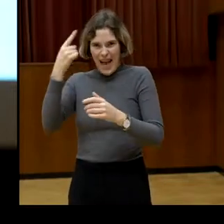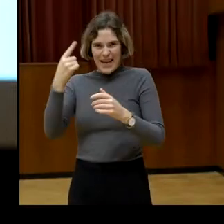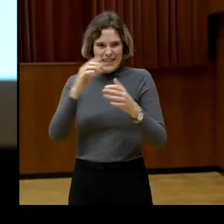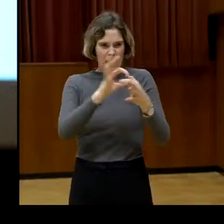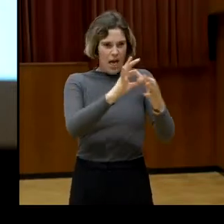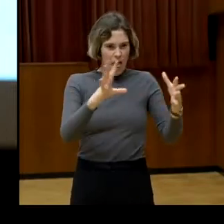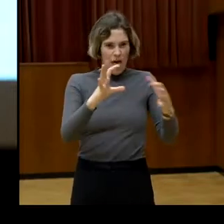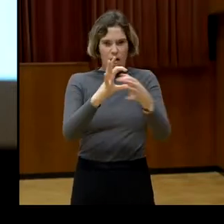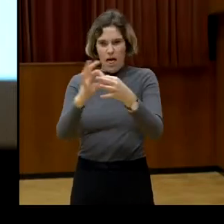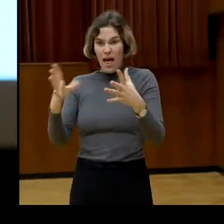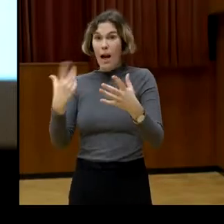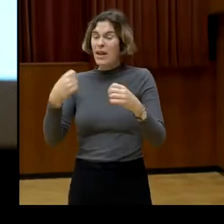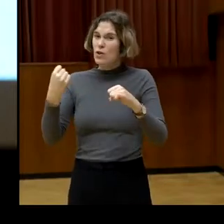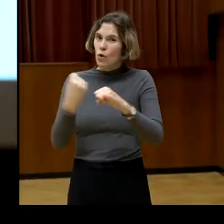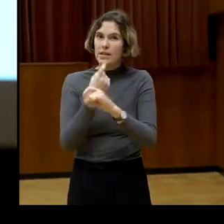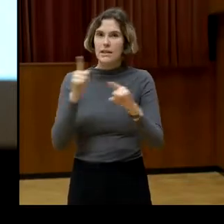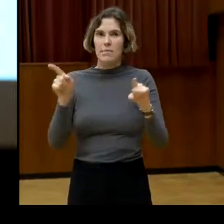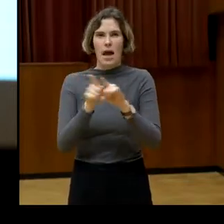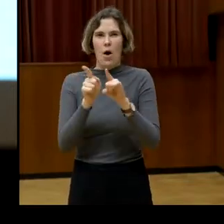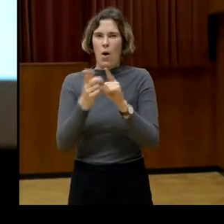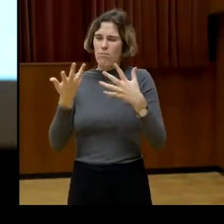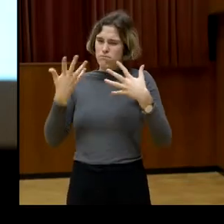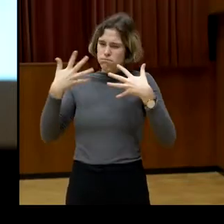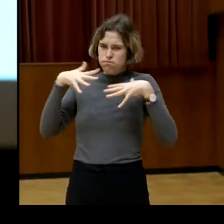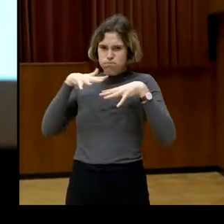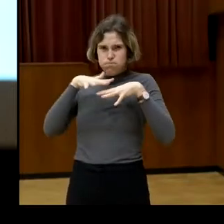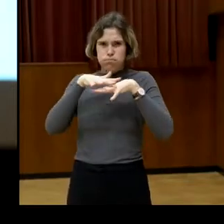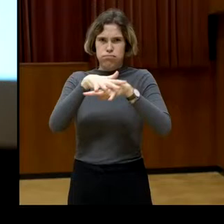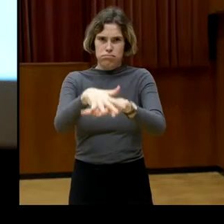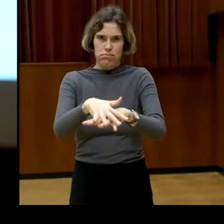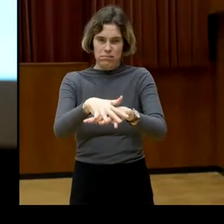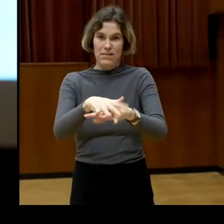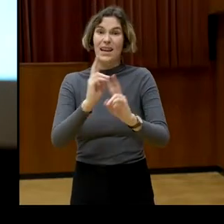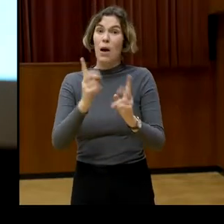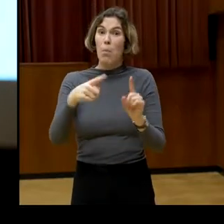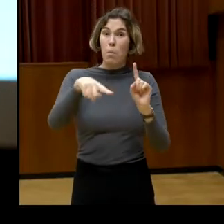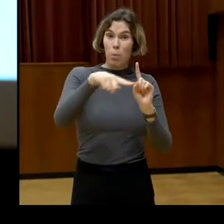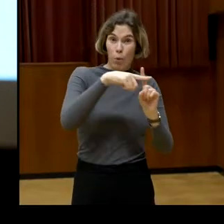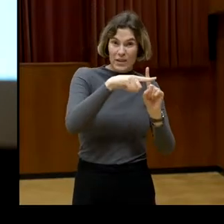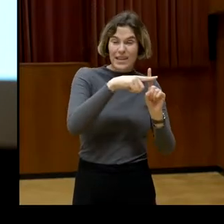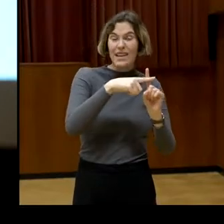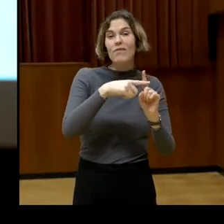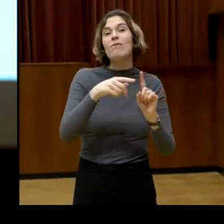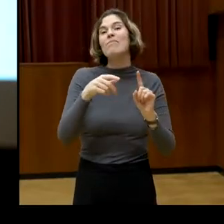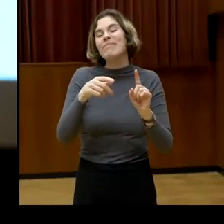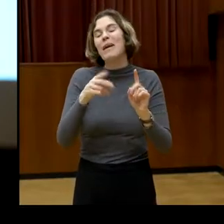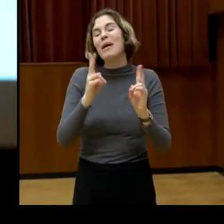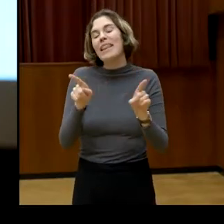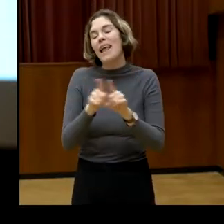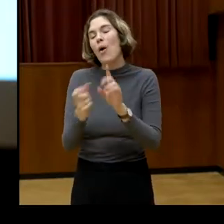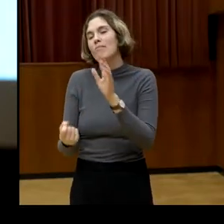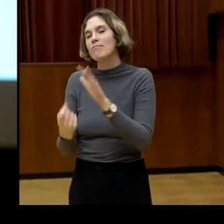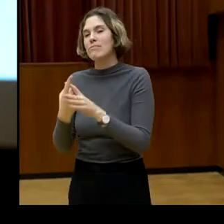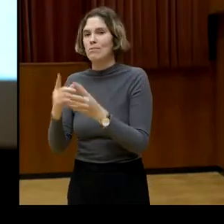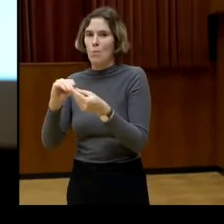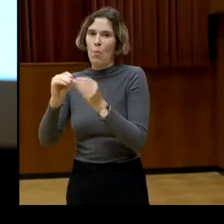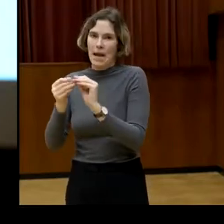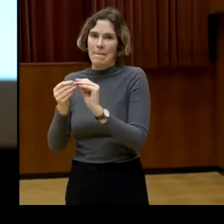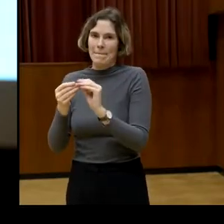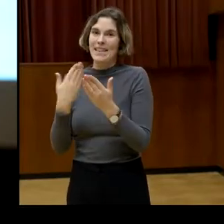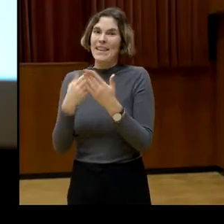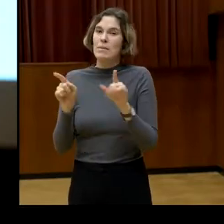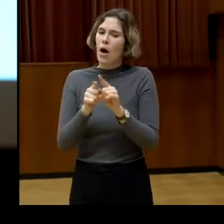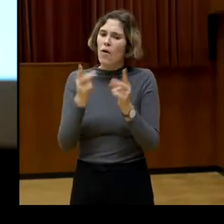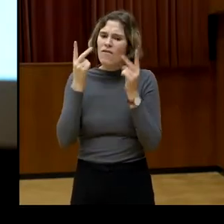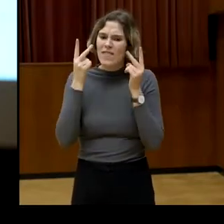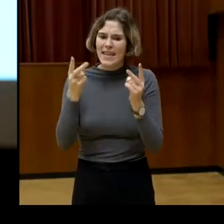lösen. Und gleichzeitig kann dieses Zusammenwirken aber auch Probleme hervorbringen. Deswegen ist es auch wichtig, offen